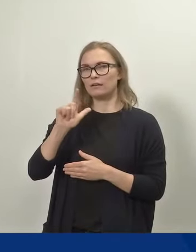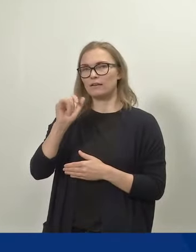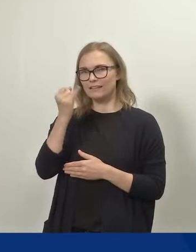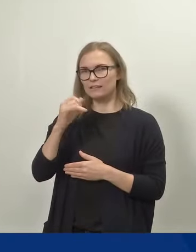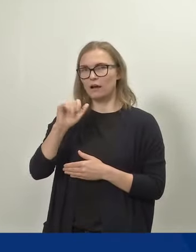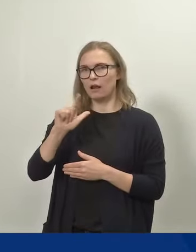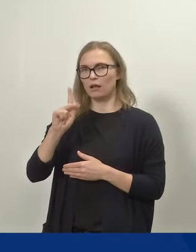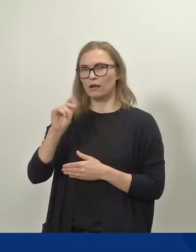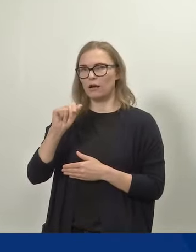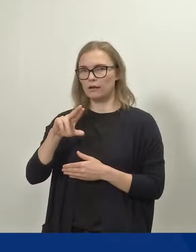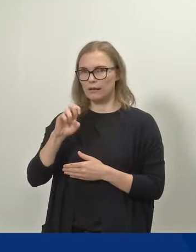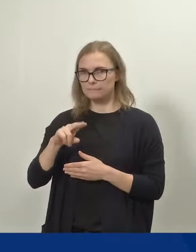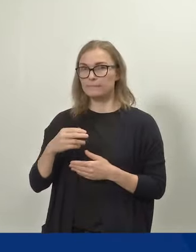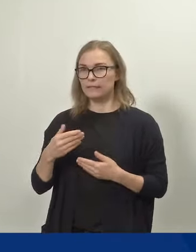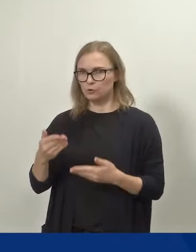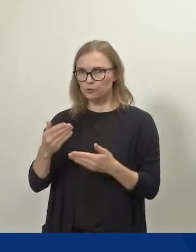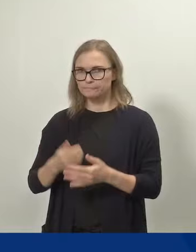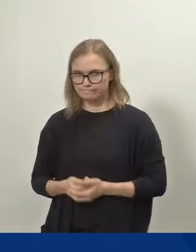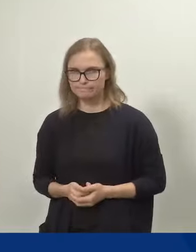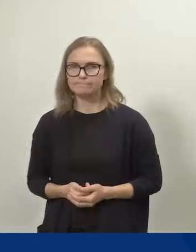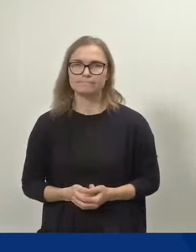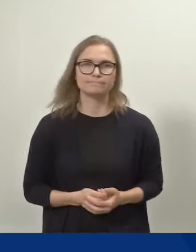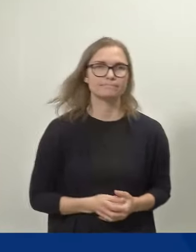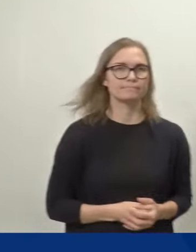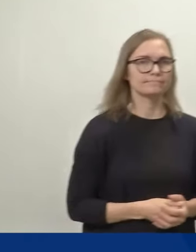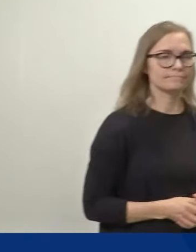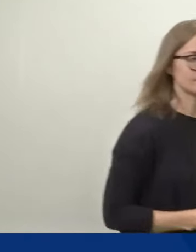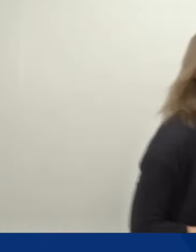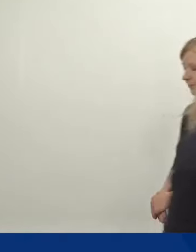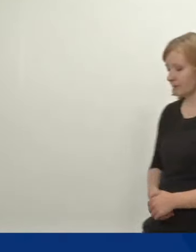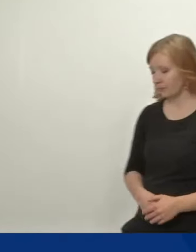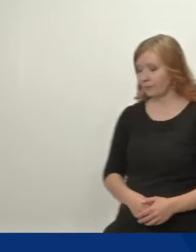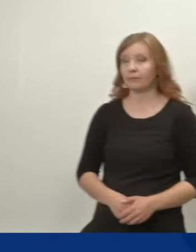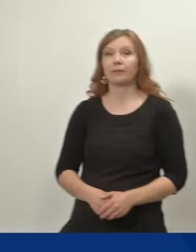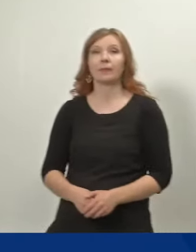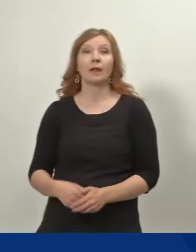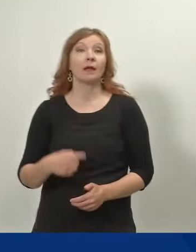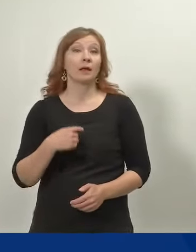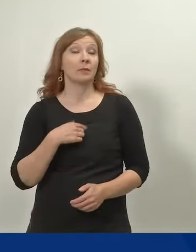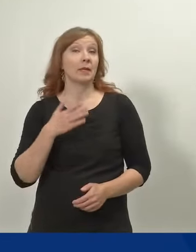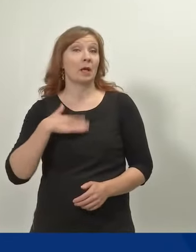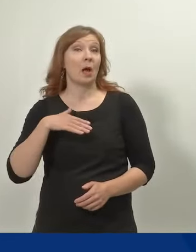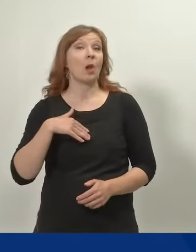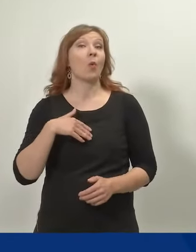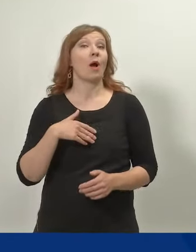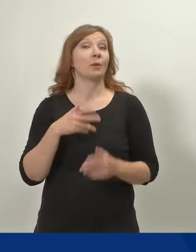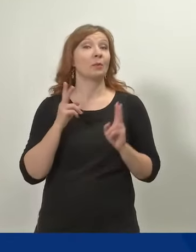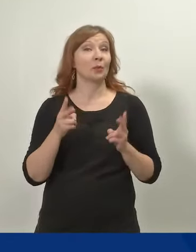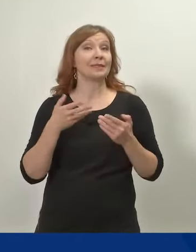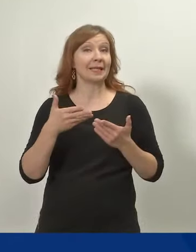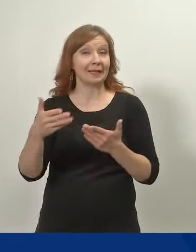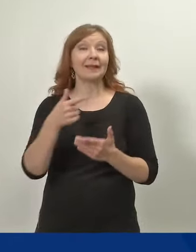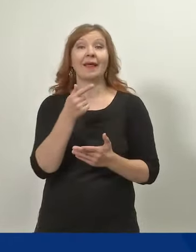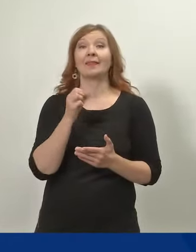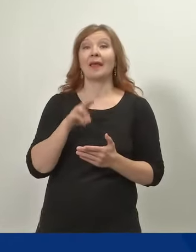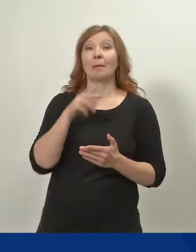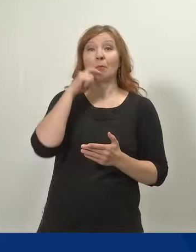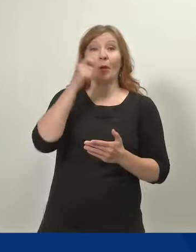Ja minä taas puolestoni haluan kiittää Temin työryhmän puheenjohtajan ominaisuudessa